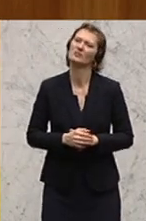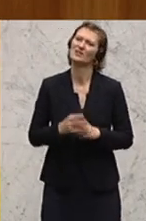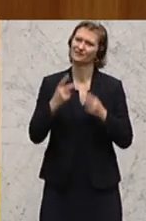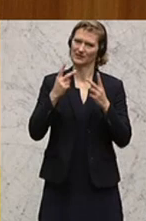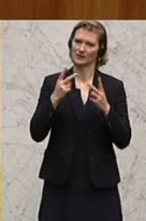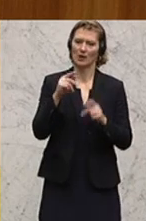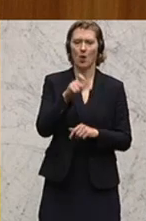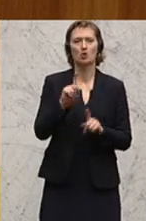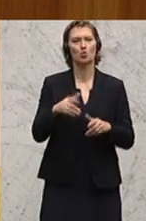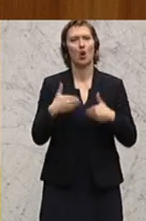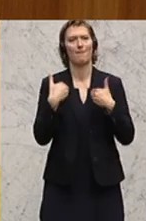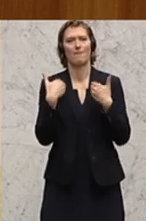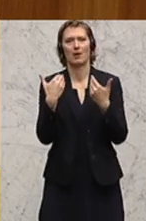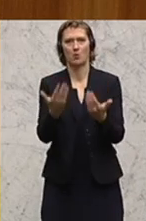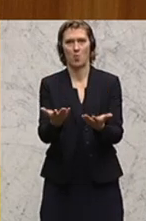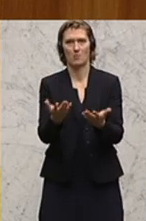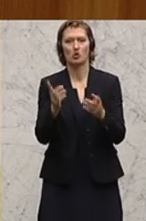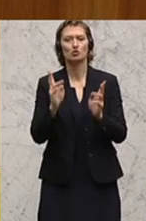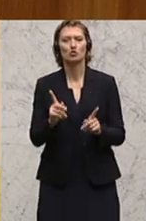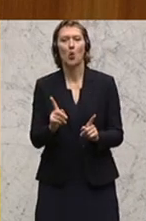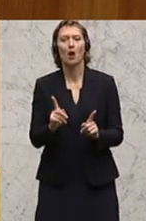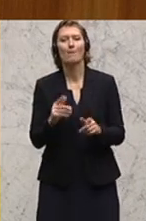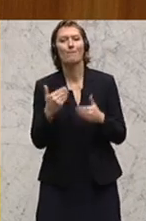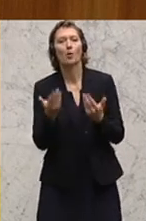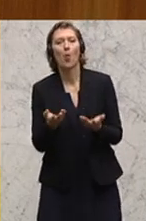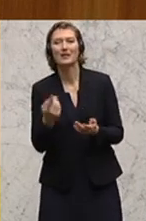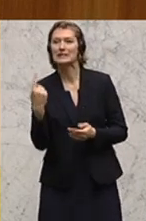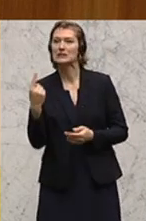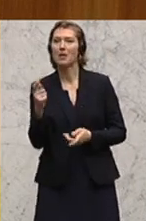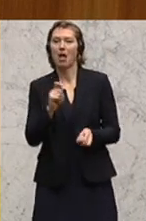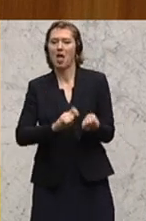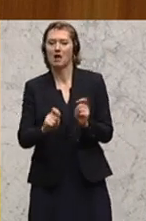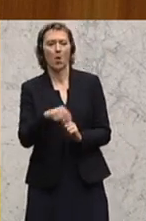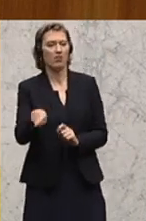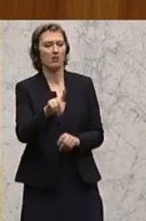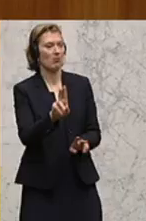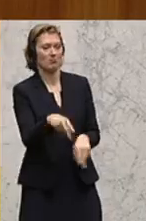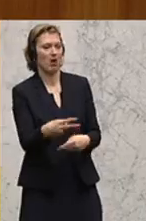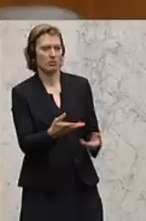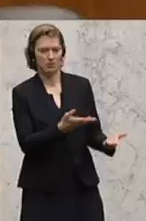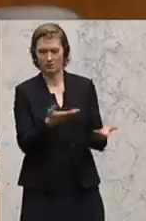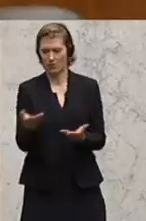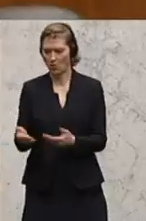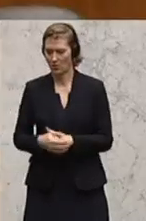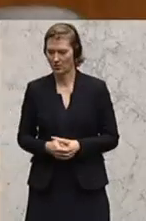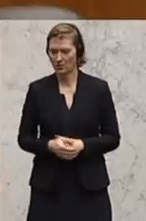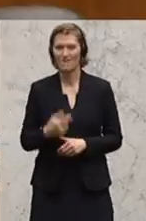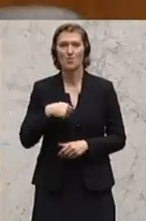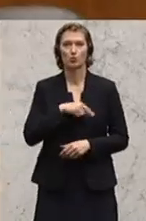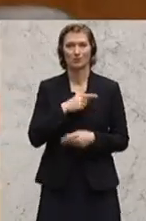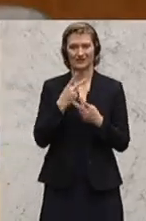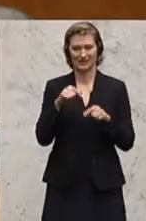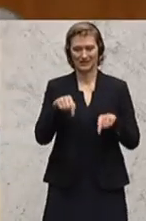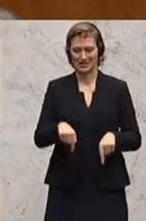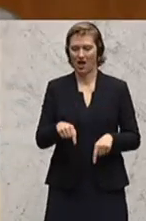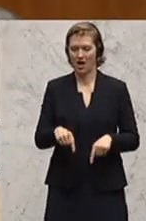Menschen bekommen können. Und sie sollen es auch dort bekommen, wo sie gar nicht selber einkaufen können. Für uns ist es sehr wichtig, dass wir hier